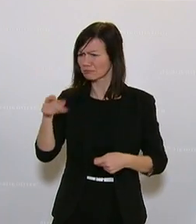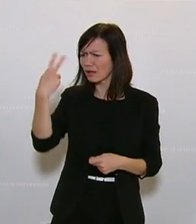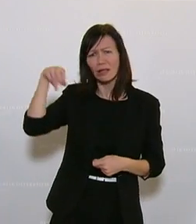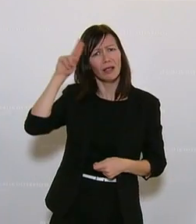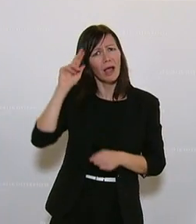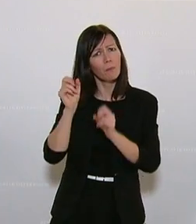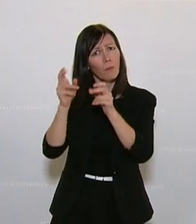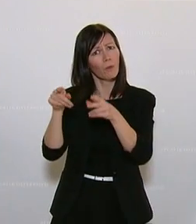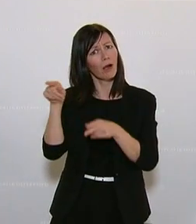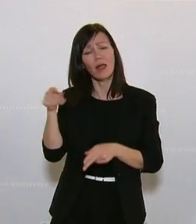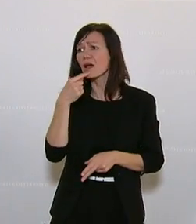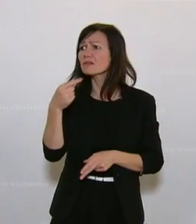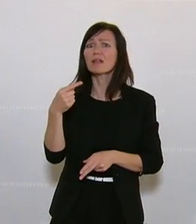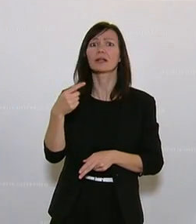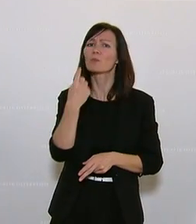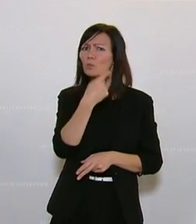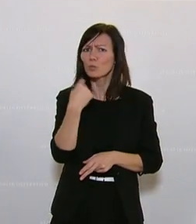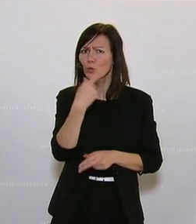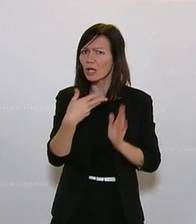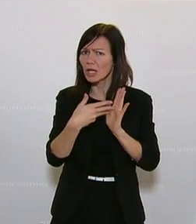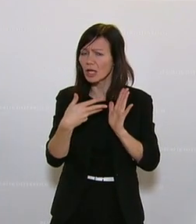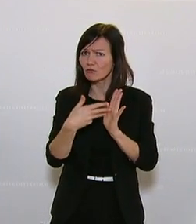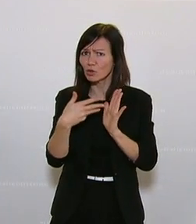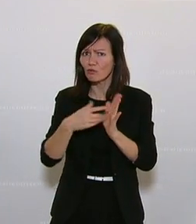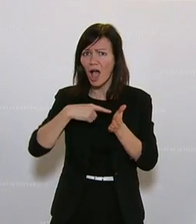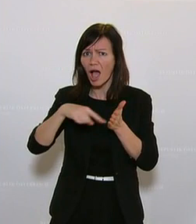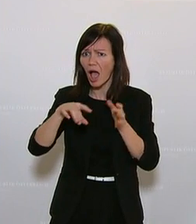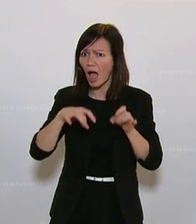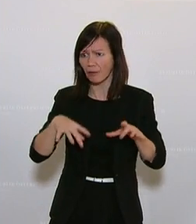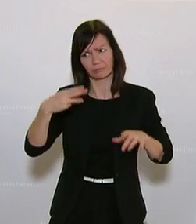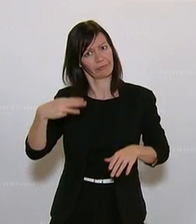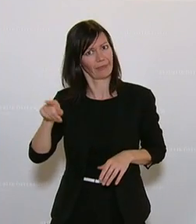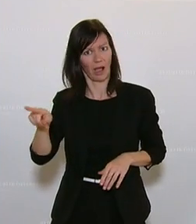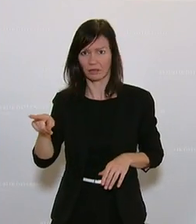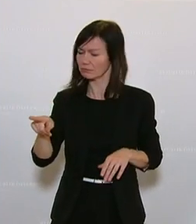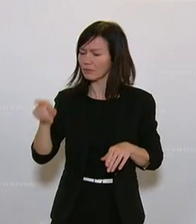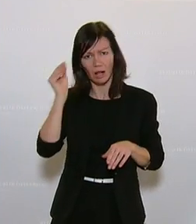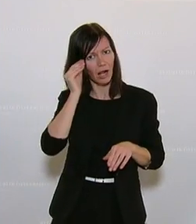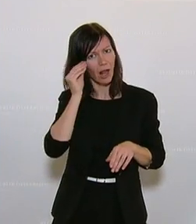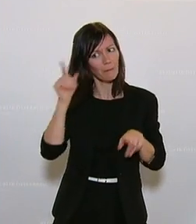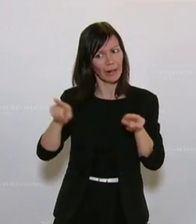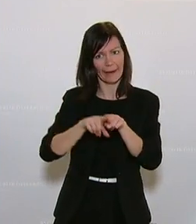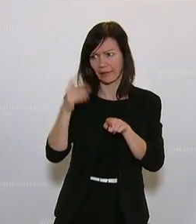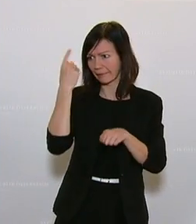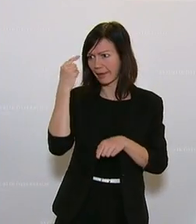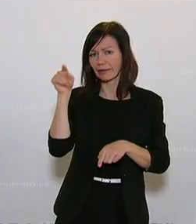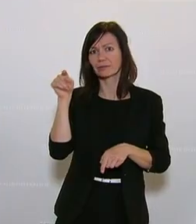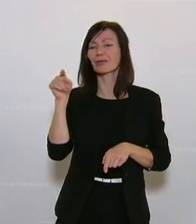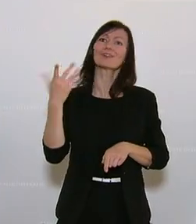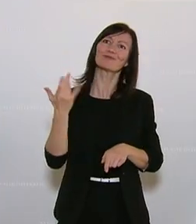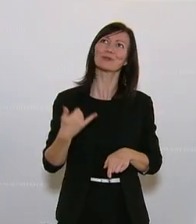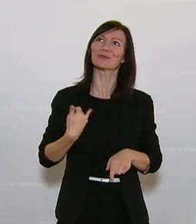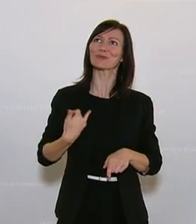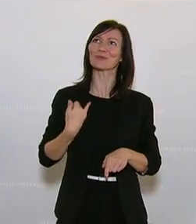Wegfall der mündlichen Prüfung. Ich bin höchstwahrscheinlich so wie Sie der Meinung, dass es für junge Menschen nicht nur ein Erlebnis, eine